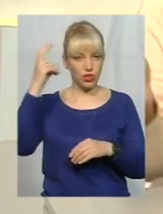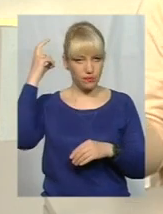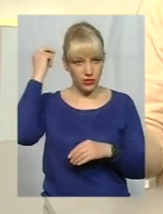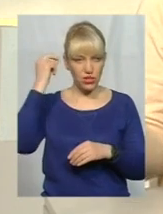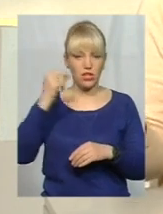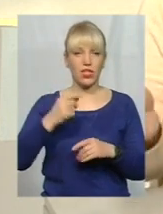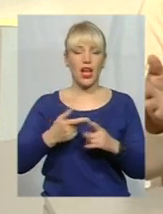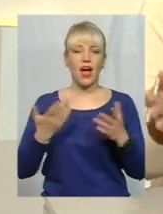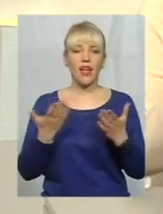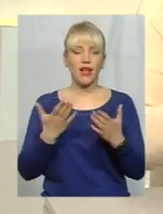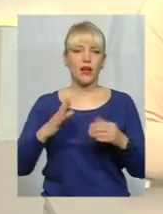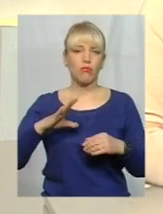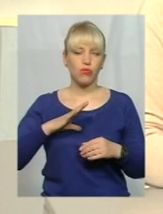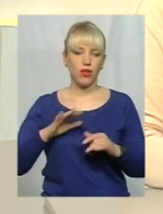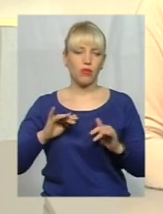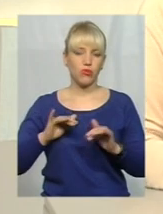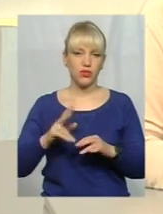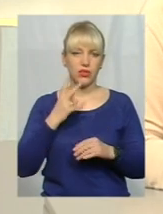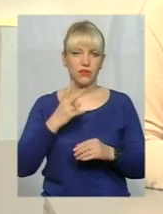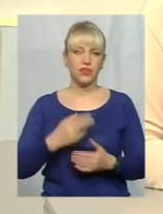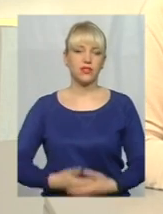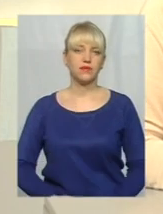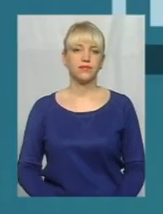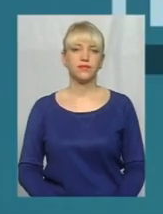як сталася подія у прямій мові? Прошу.